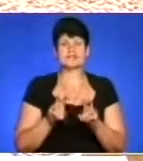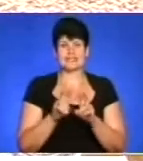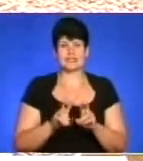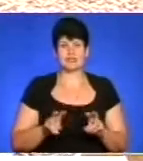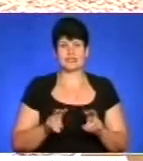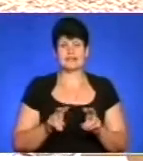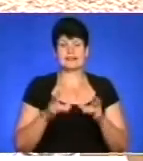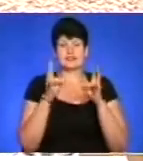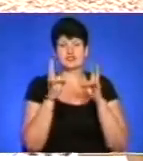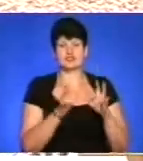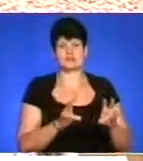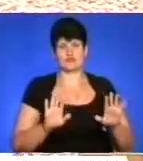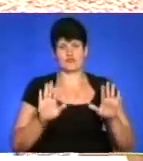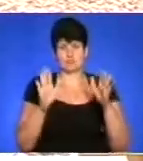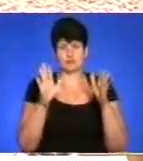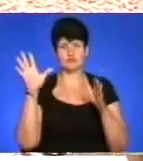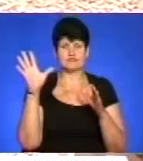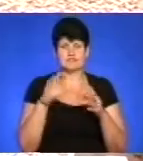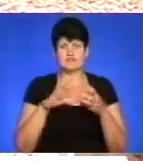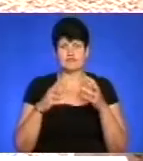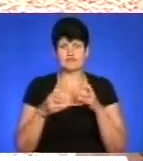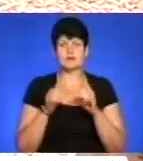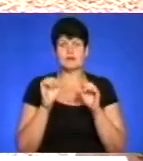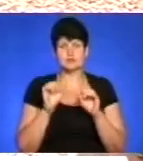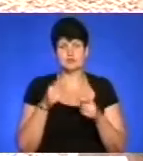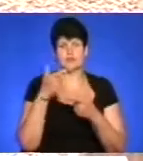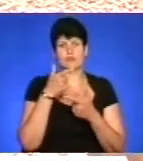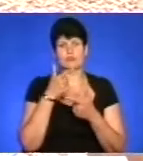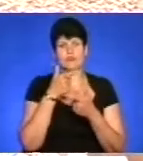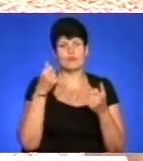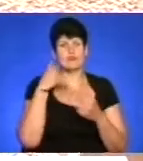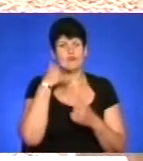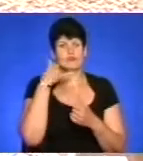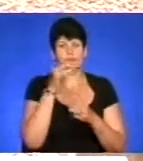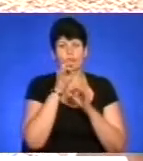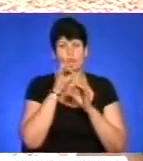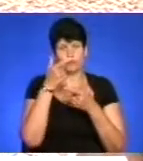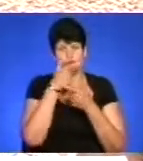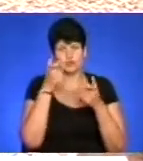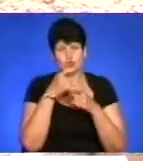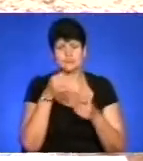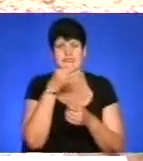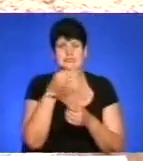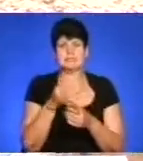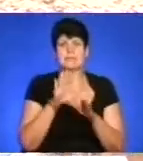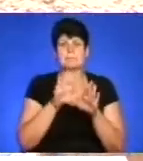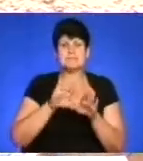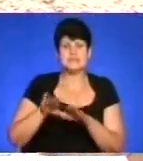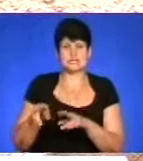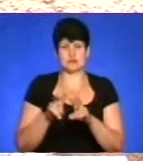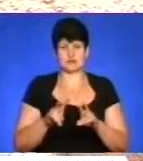нещасного випадку. Всі висновки ми зможемо повідомити, сказати тільки після розслідування. Ми повинні